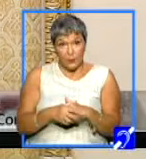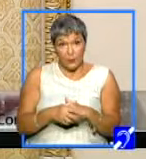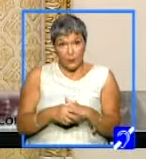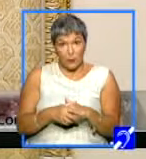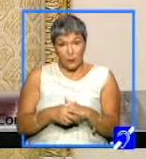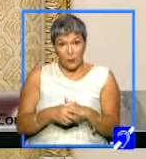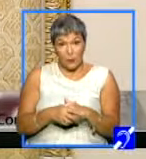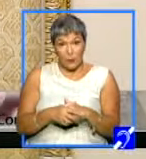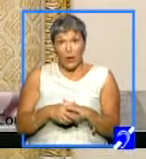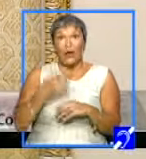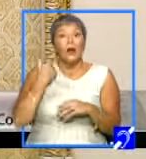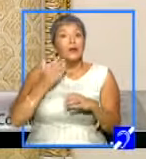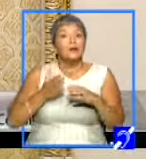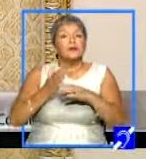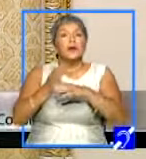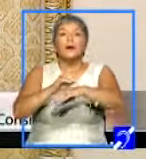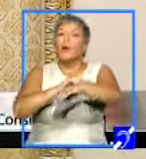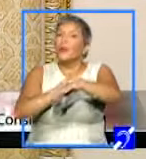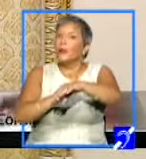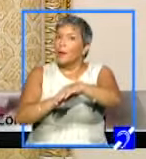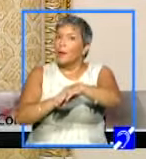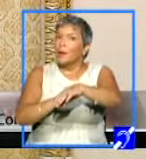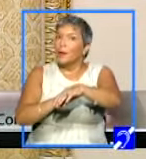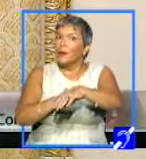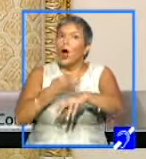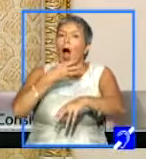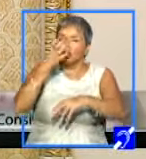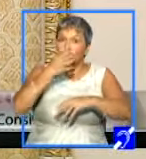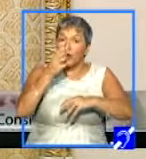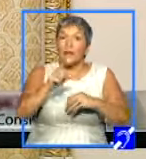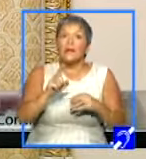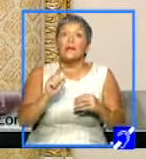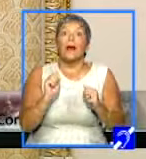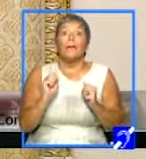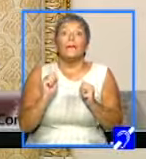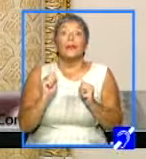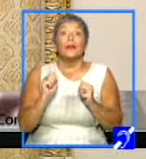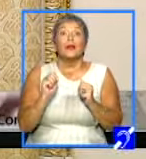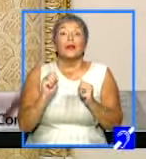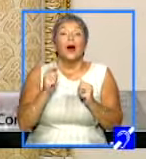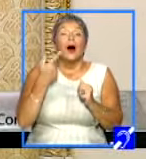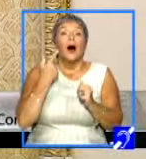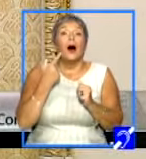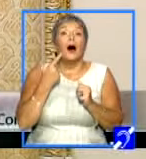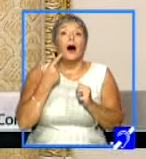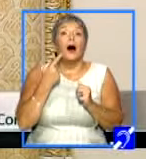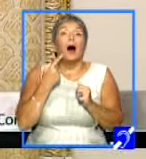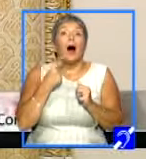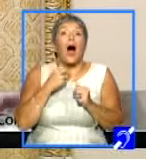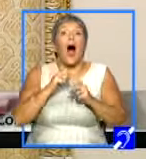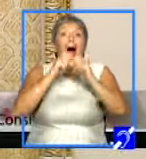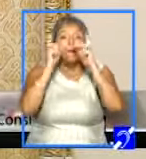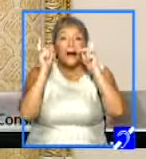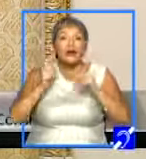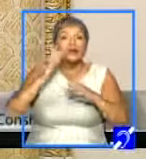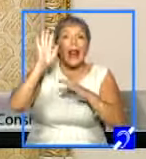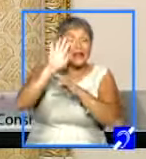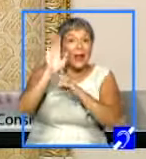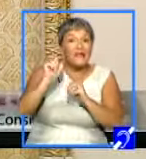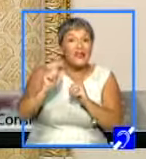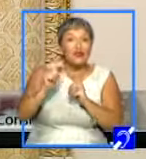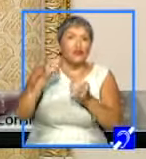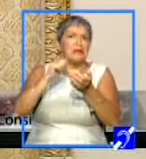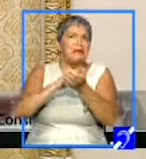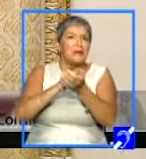În timpul CSAT-ului, pe media a apărut o știre